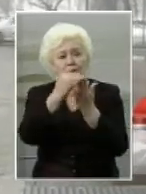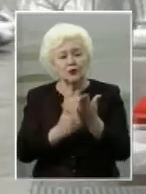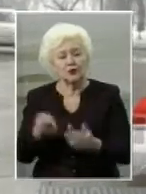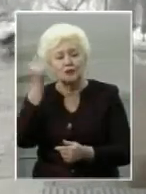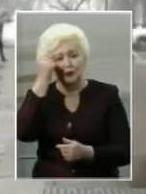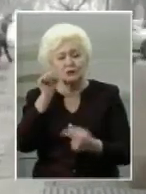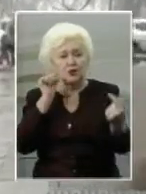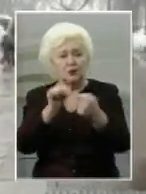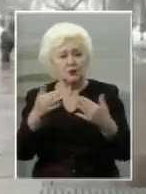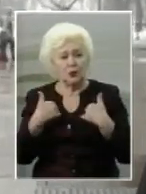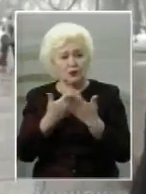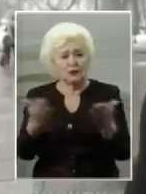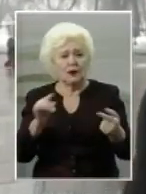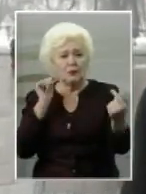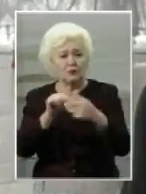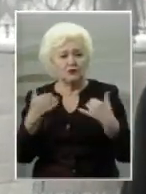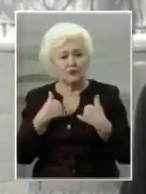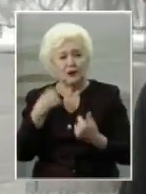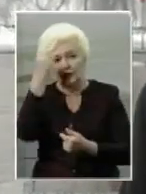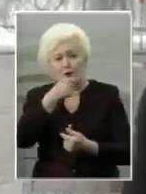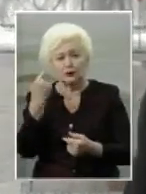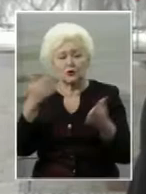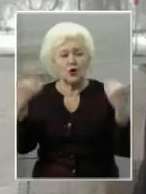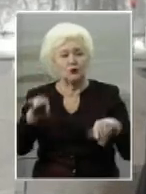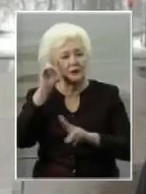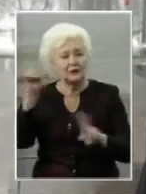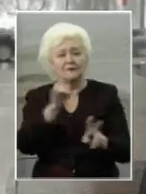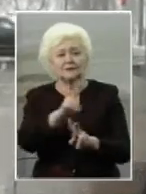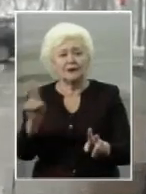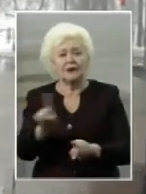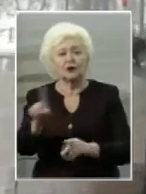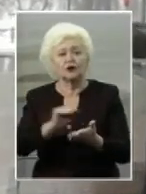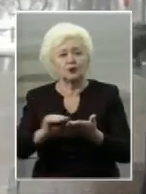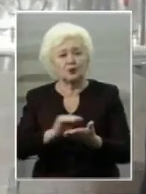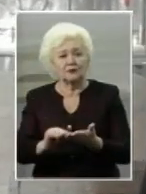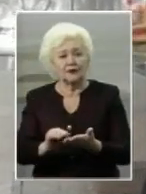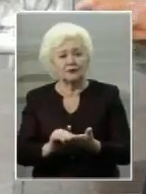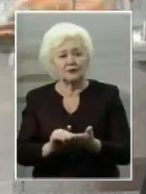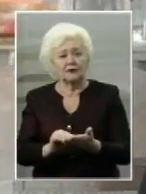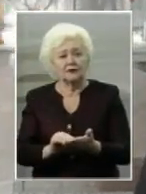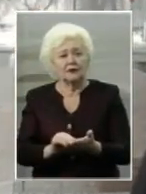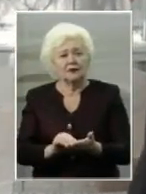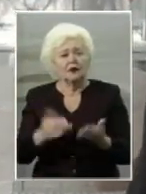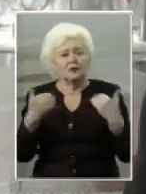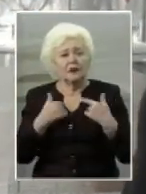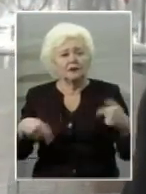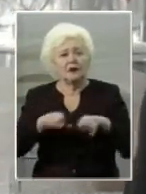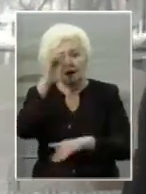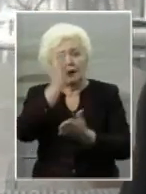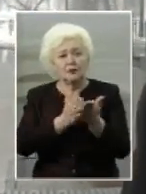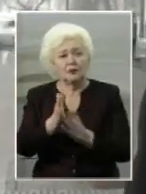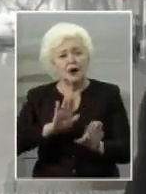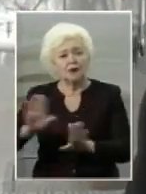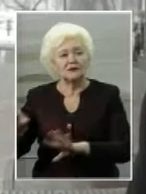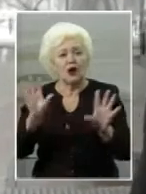задумав проти нас, проти мене особисто, вони вже не знають, як і що писати, для того, щоб мене як політика, як